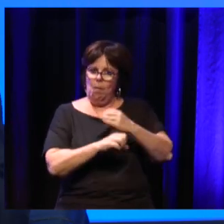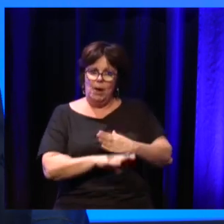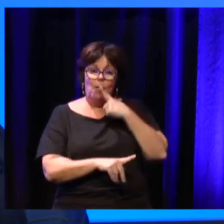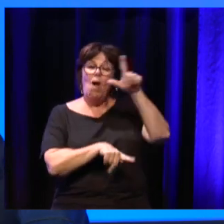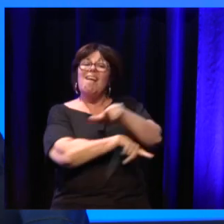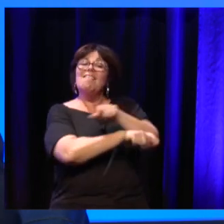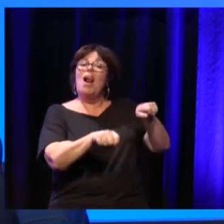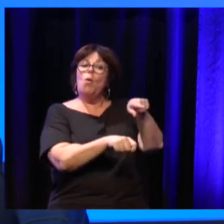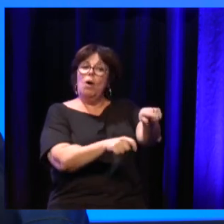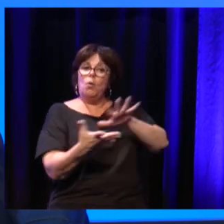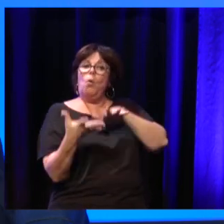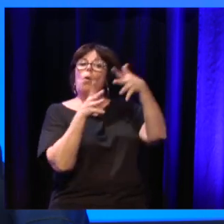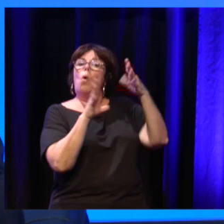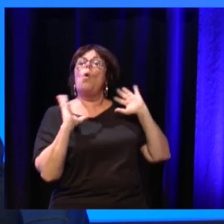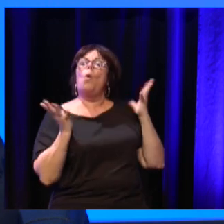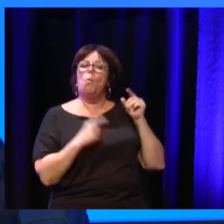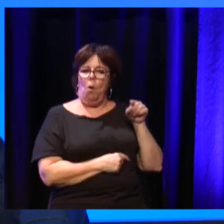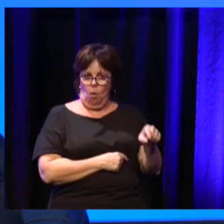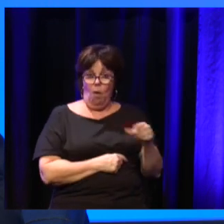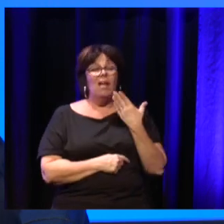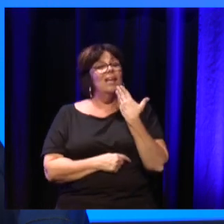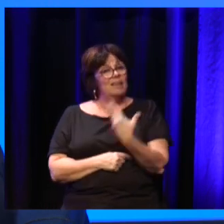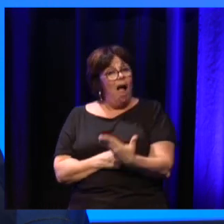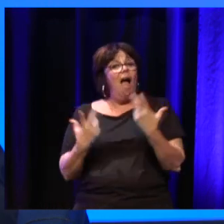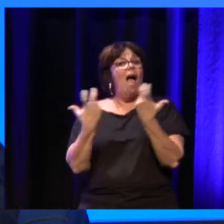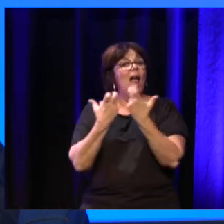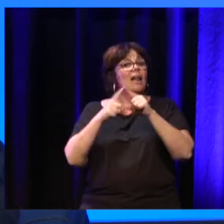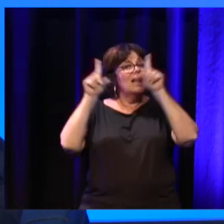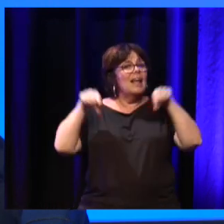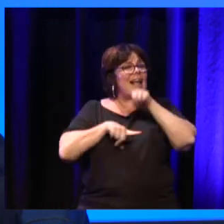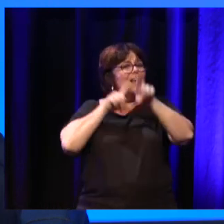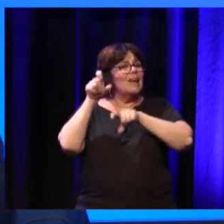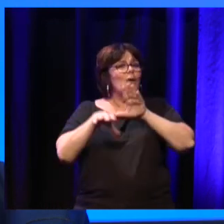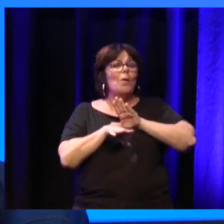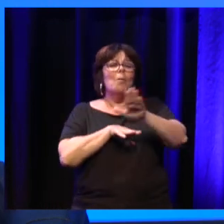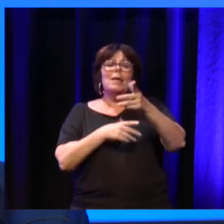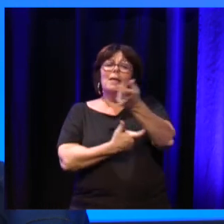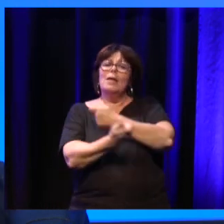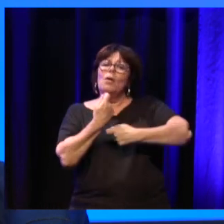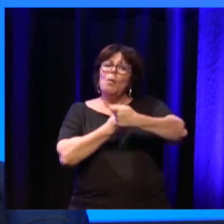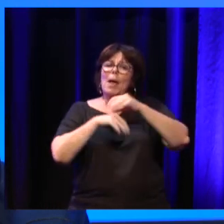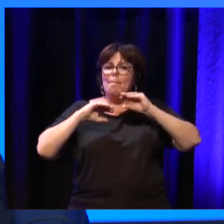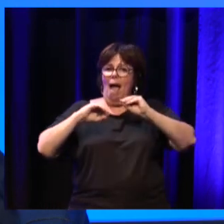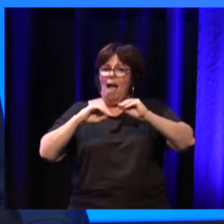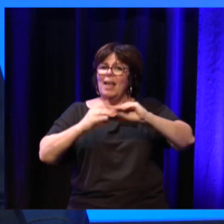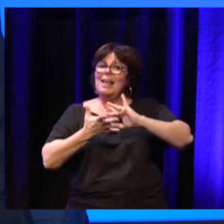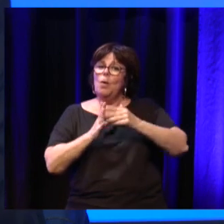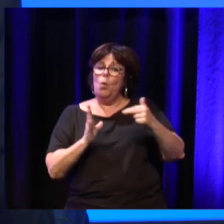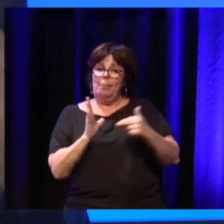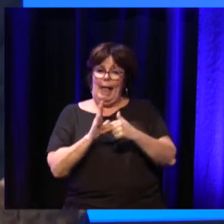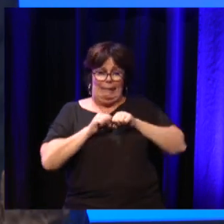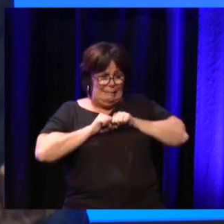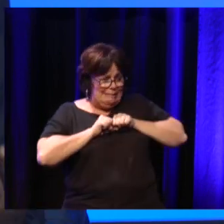qu'on va très prochainement lancer à l'ensemble des commerçants de Nice pour essayer de comprendre les difficultés et être une forme de première sensibilisation.